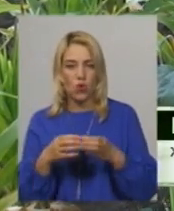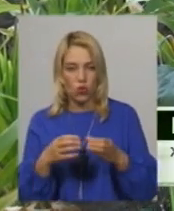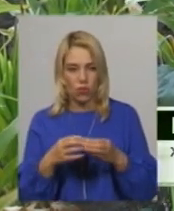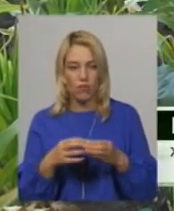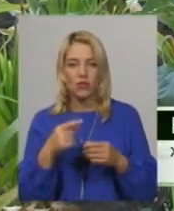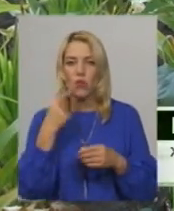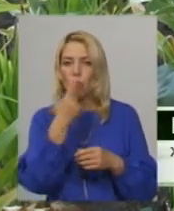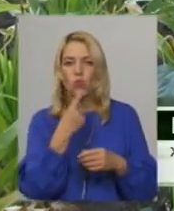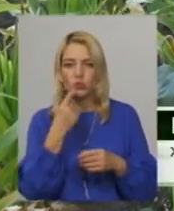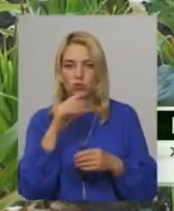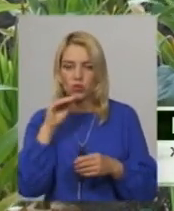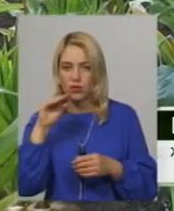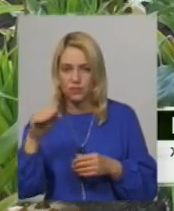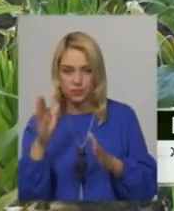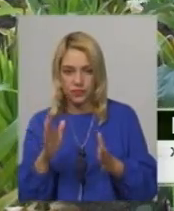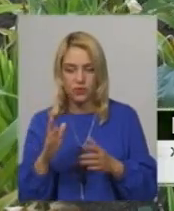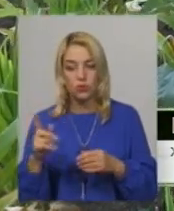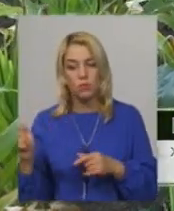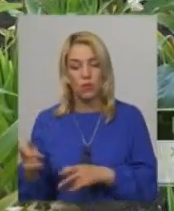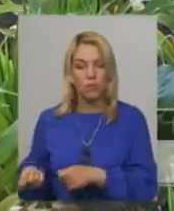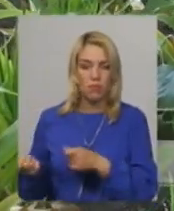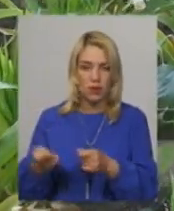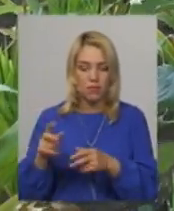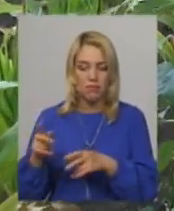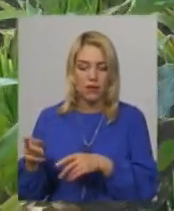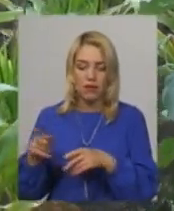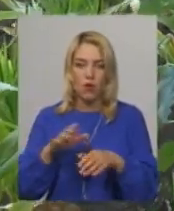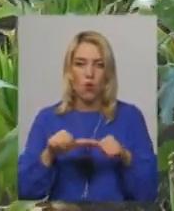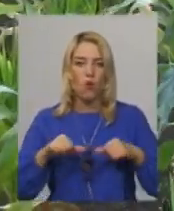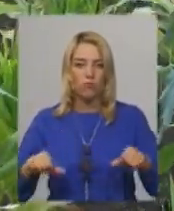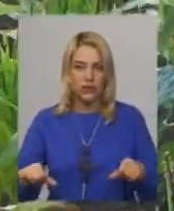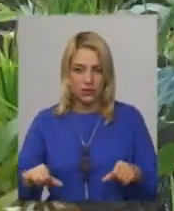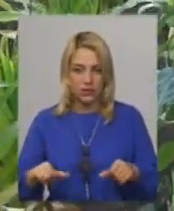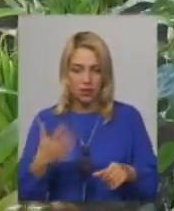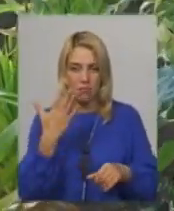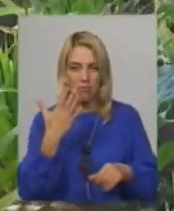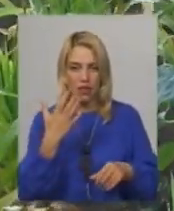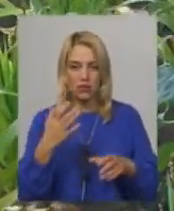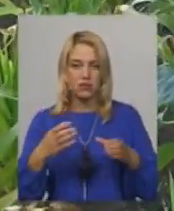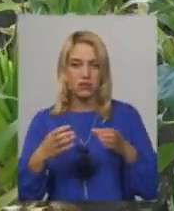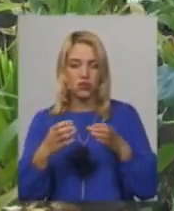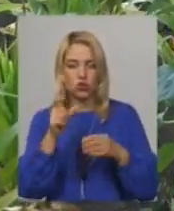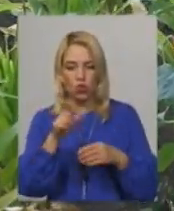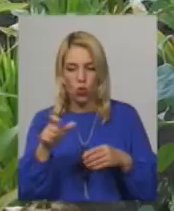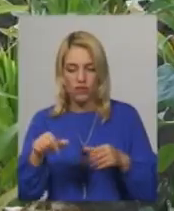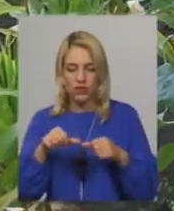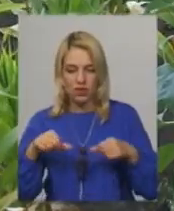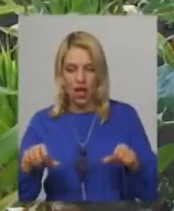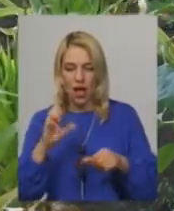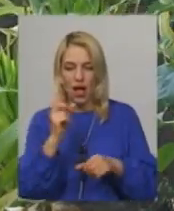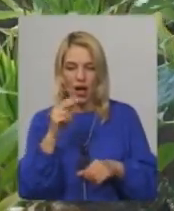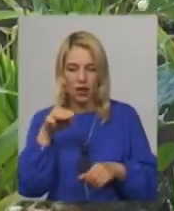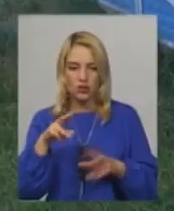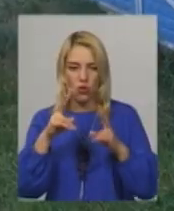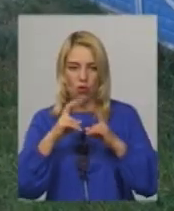з усною заявою, щоб виїхали і оглянули город. Була комісія в складі п'яти чоловік. По сьогоднішній день акта обстеження